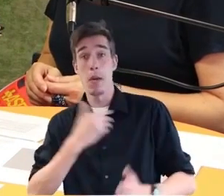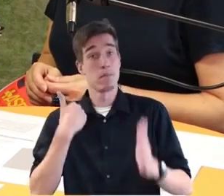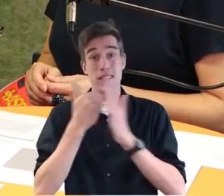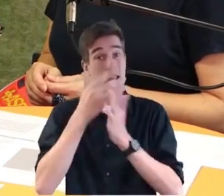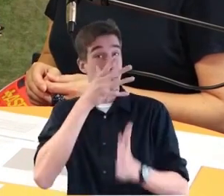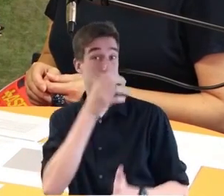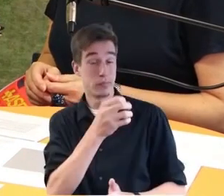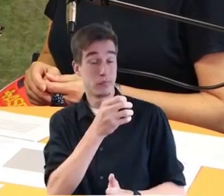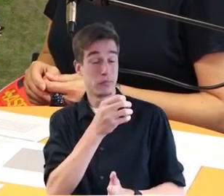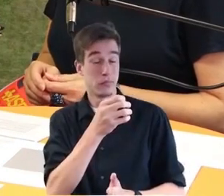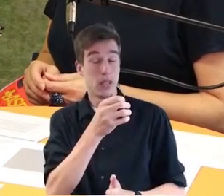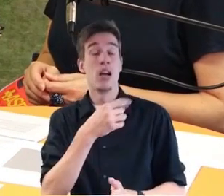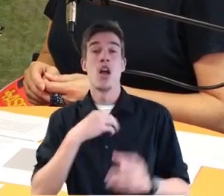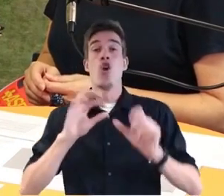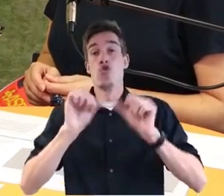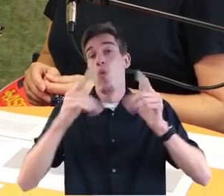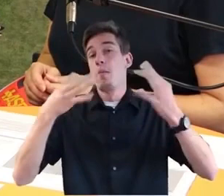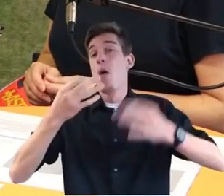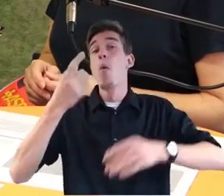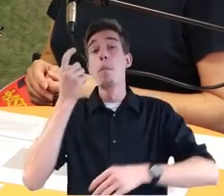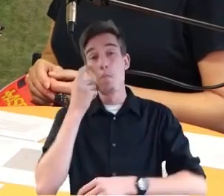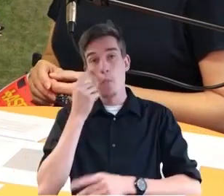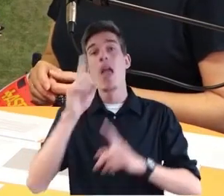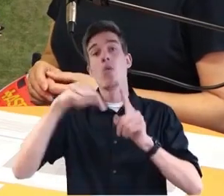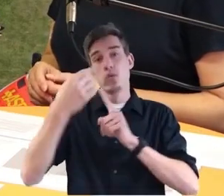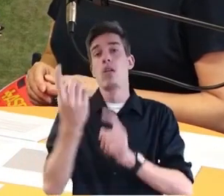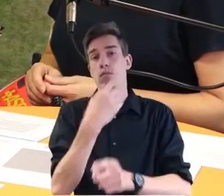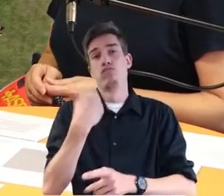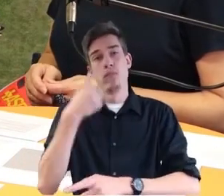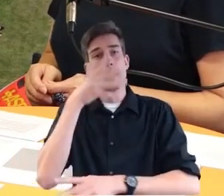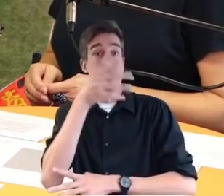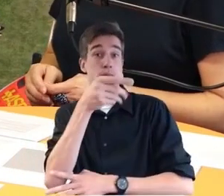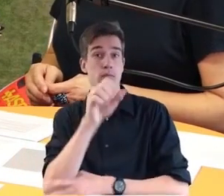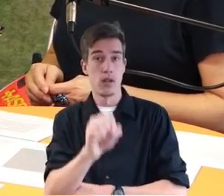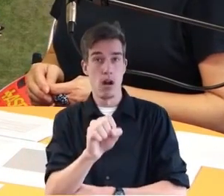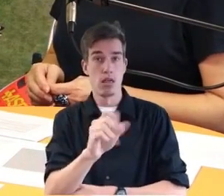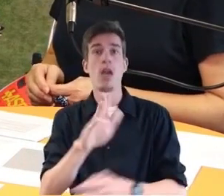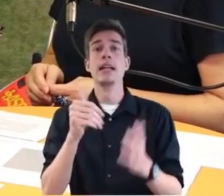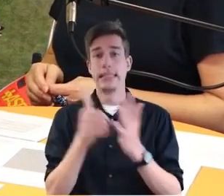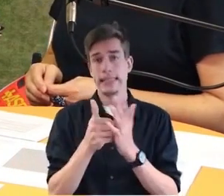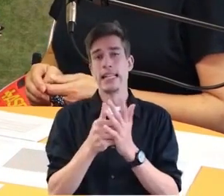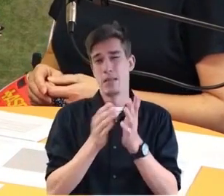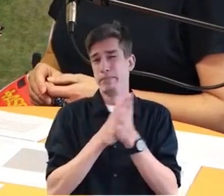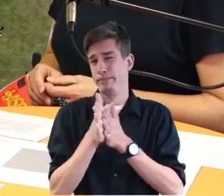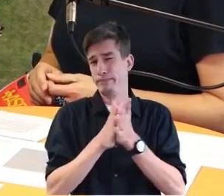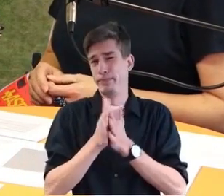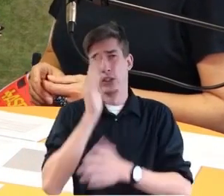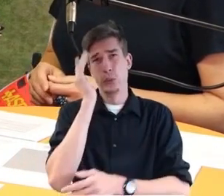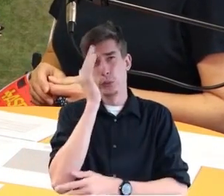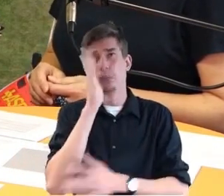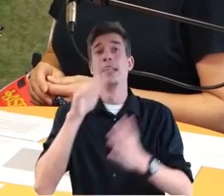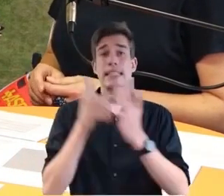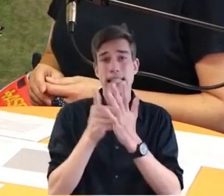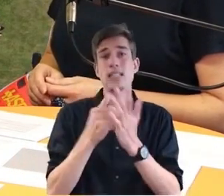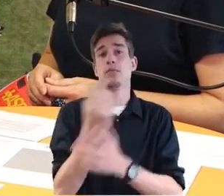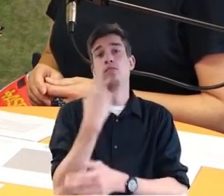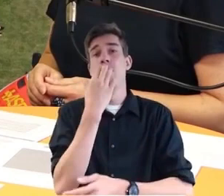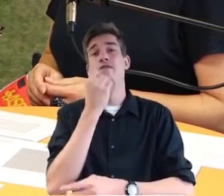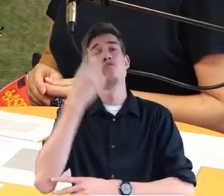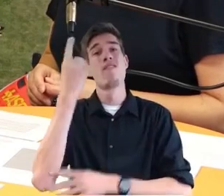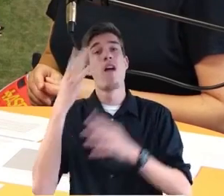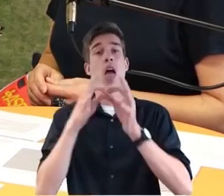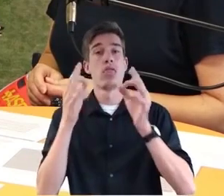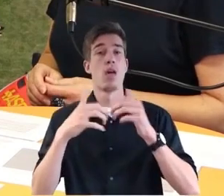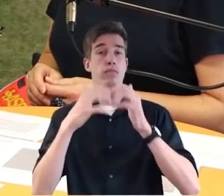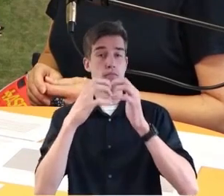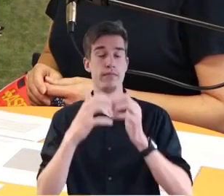erkennt man das ja immer, indem man es einfach ausprobiert. Und das war natürlich auch eines der Motive, warum wir überhaupt auf die Idee gekommen sind, mal einen Warntag zu machen. Und ein